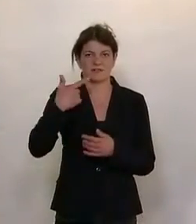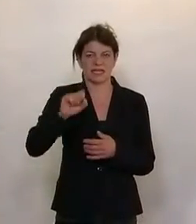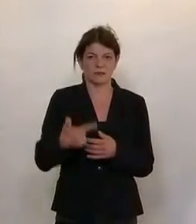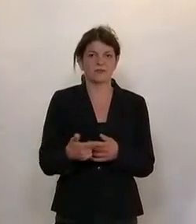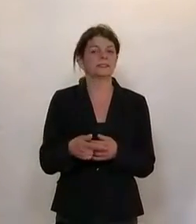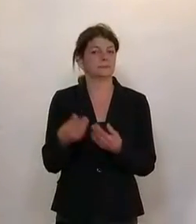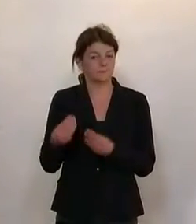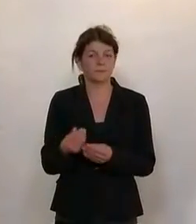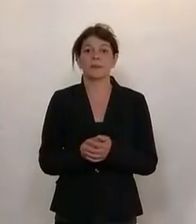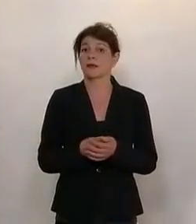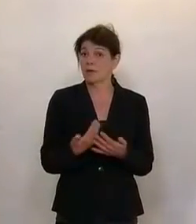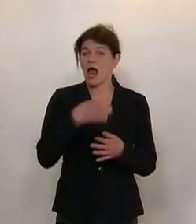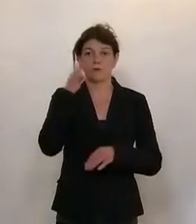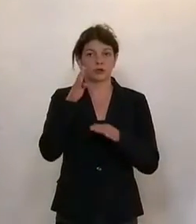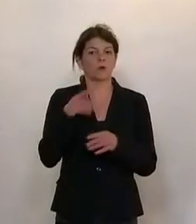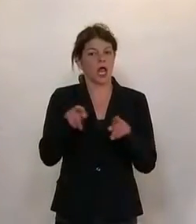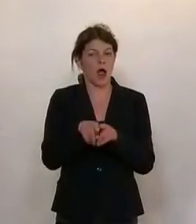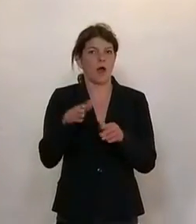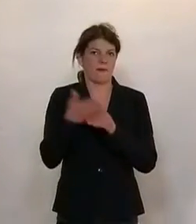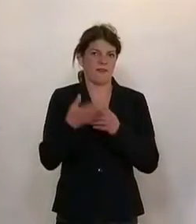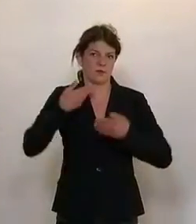zu setzen. Abstimmung ebenfalls am Ende der Sitzung.